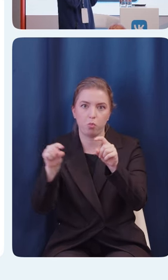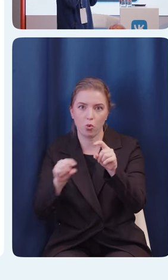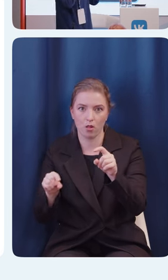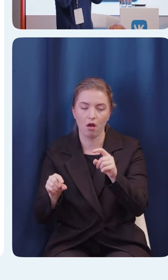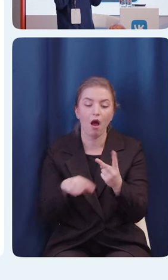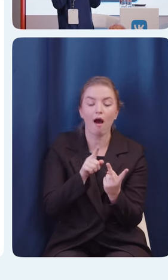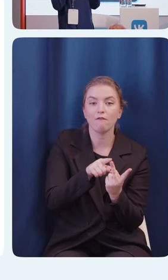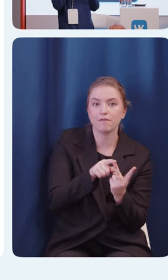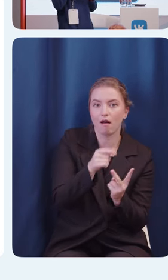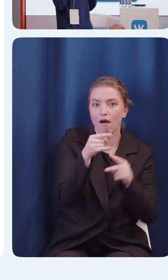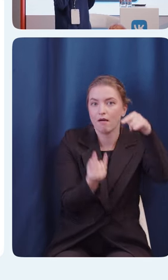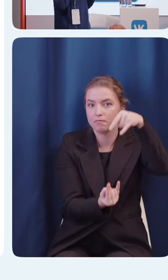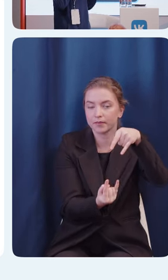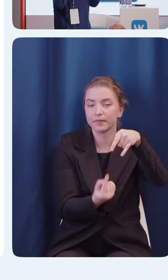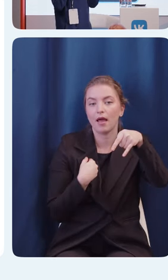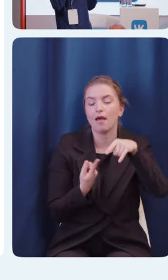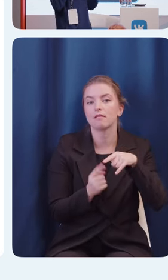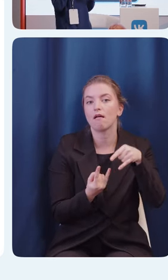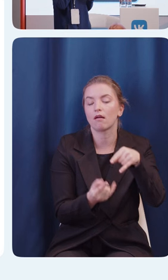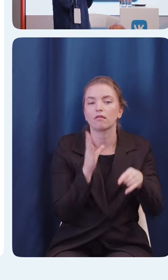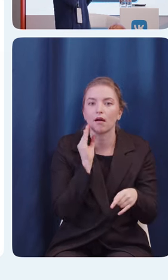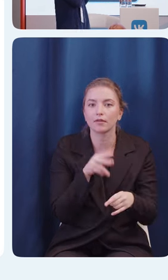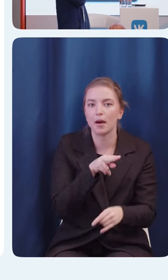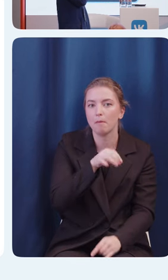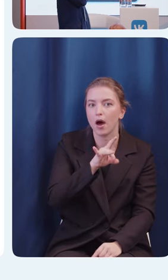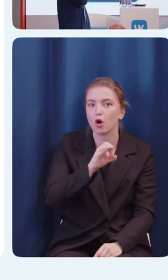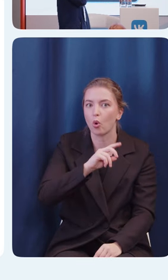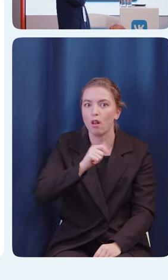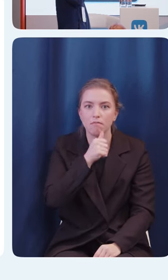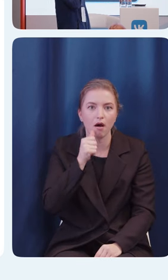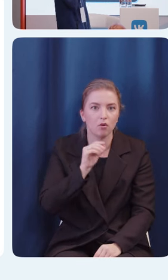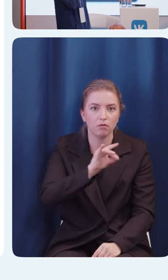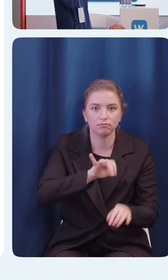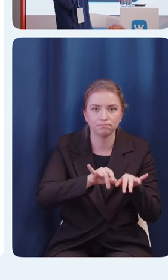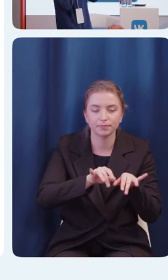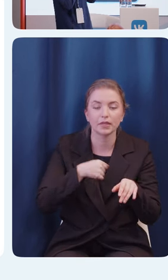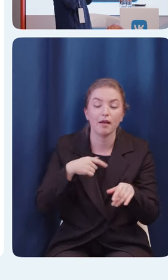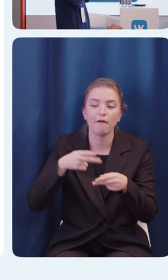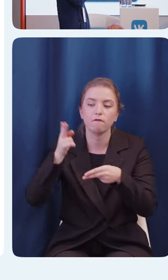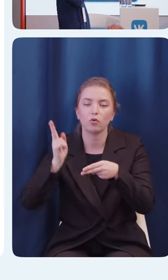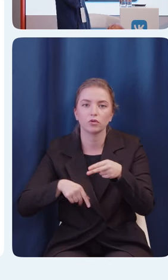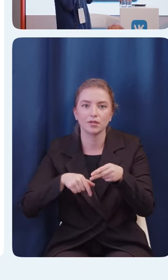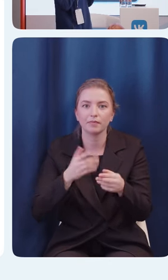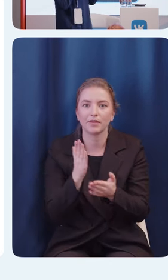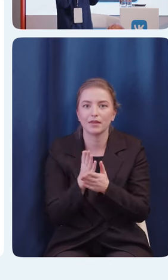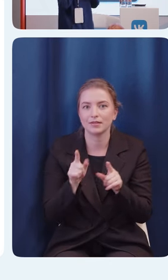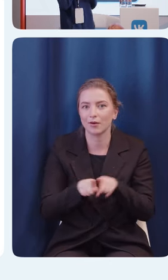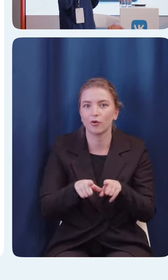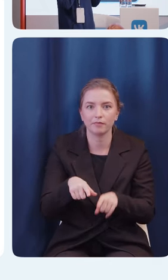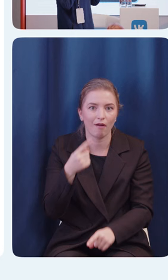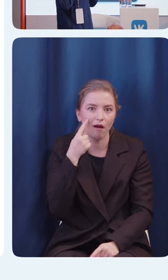второй картинке показан экран ввода пароля. И, собственно, в конце поля для ввода пароля находится такой глазок,